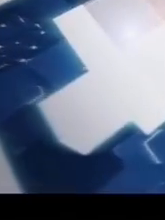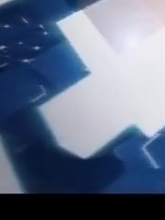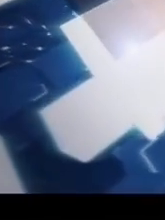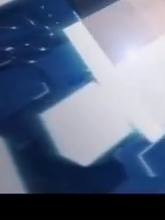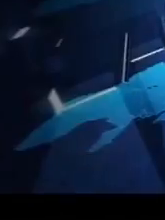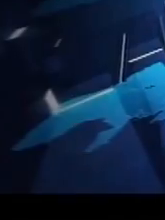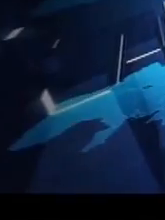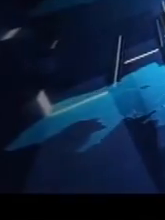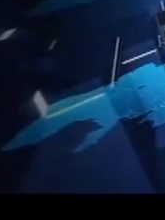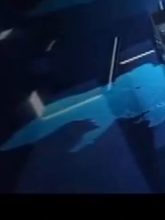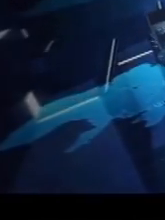Дякую.